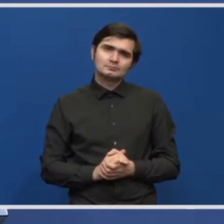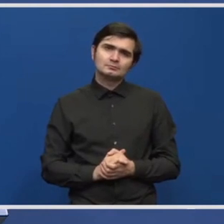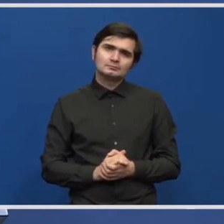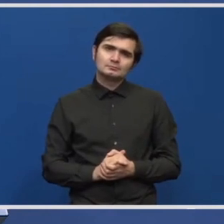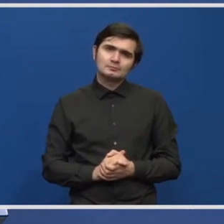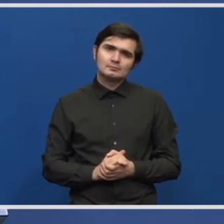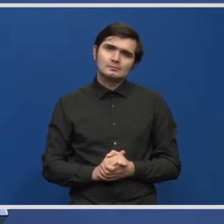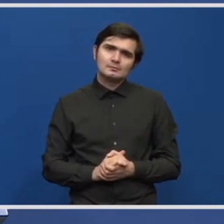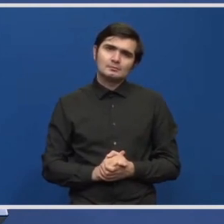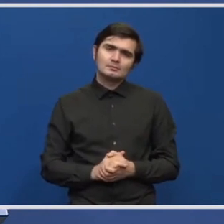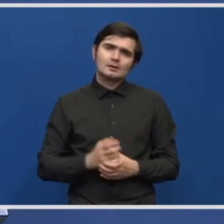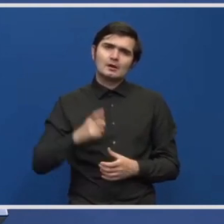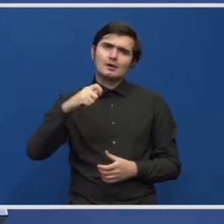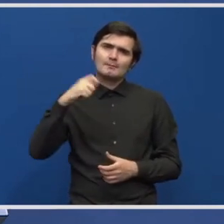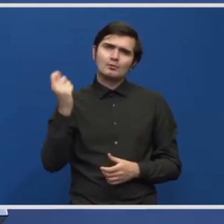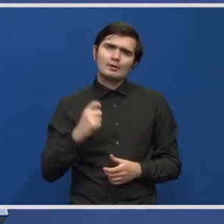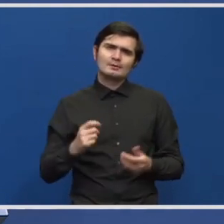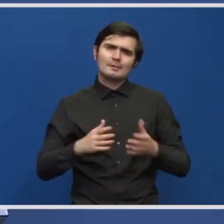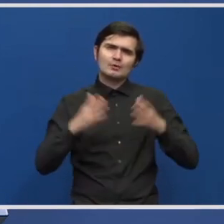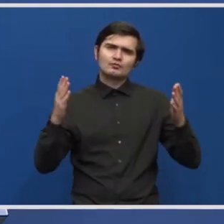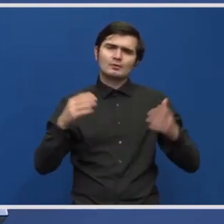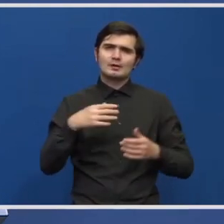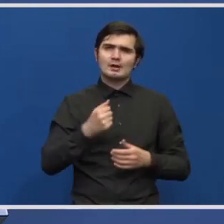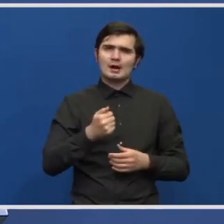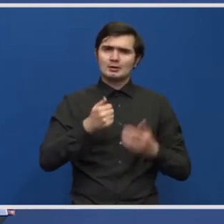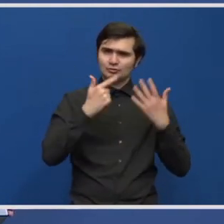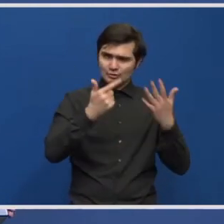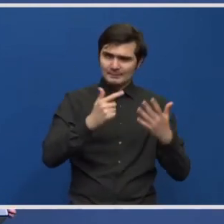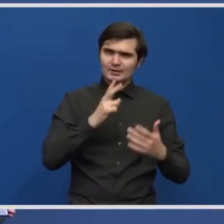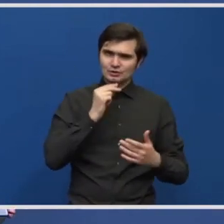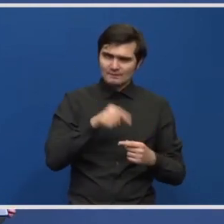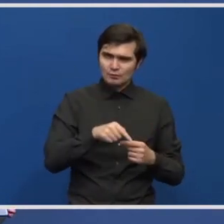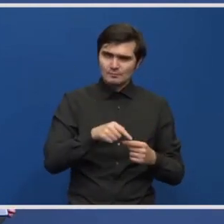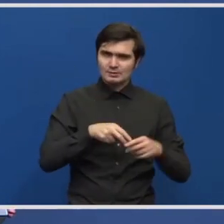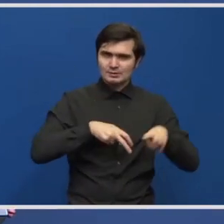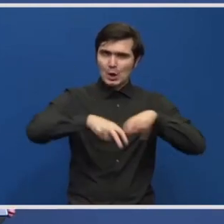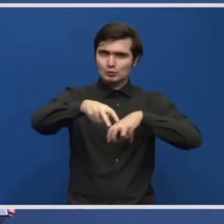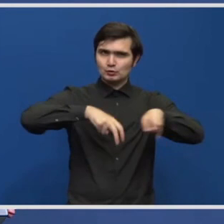ca proiecte majore autostrada A7 despre care vă vorbeam.